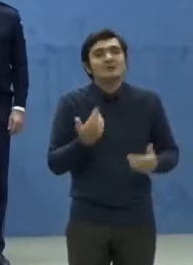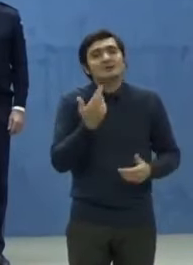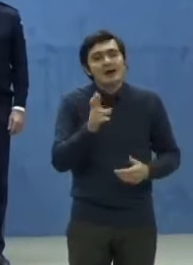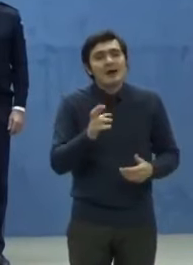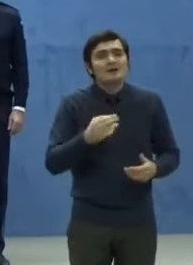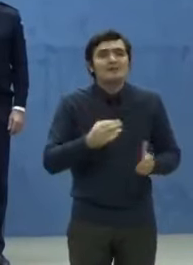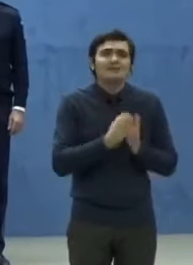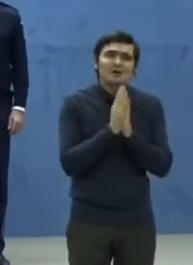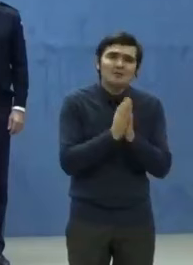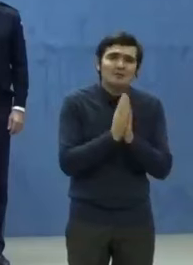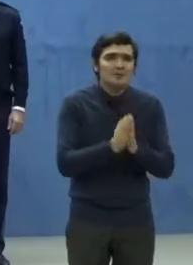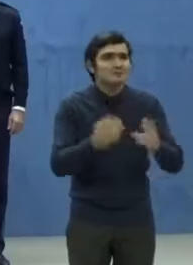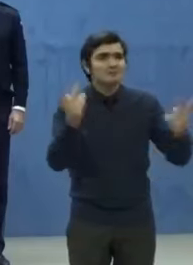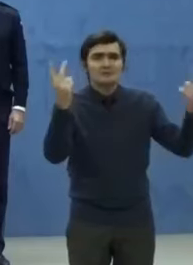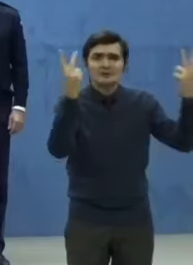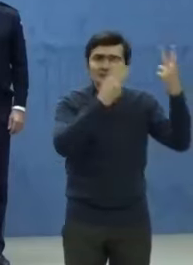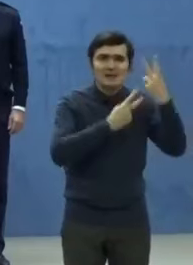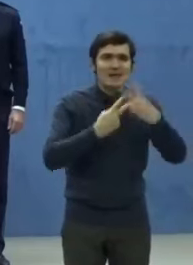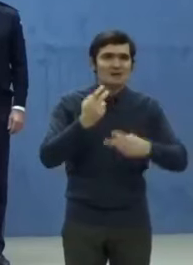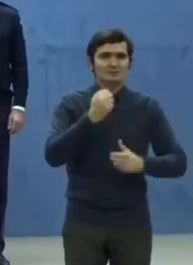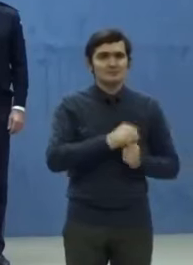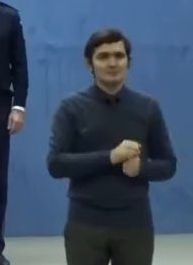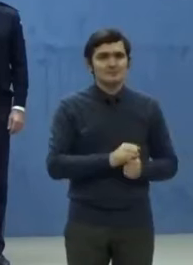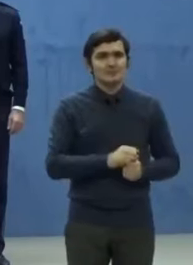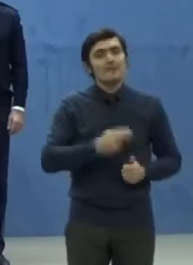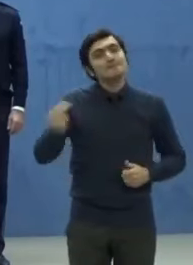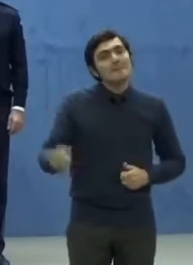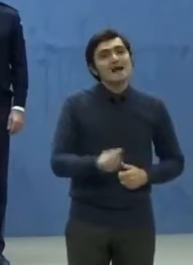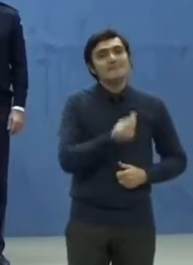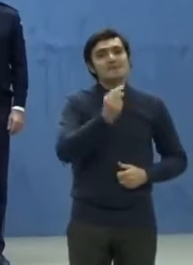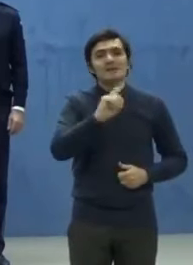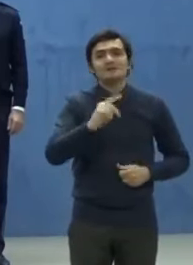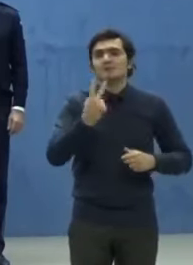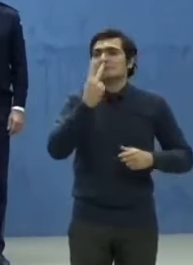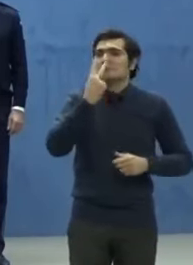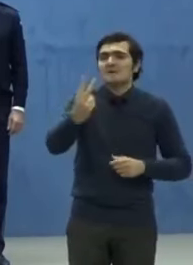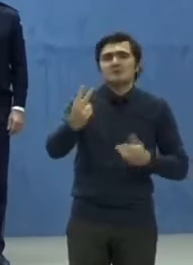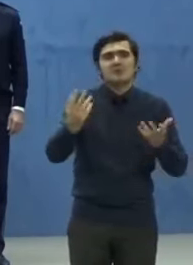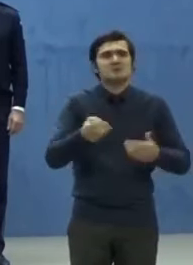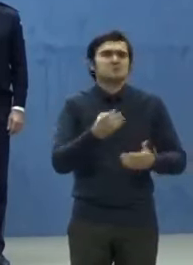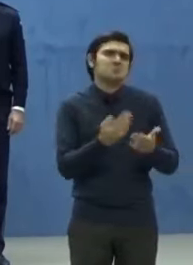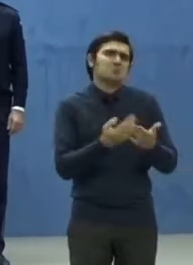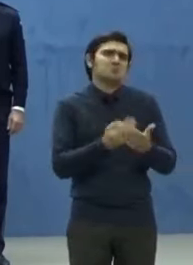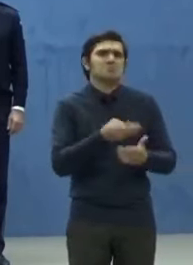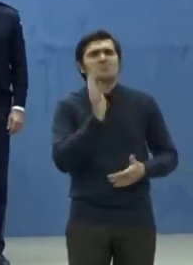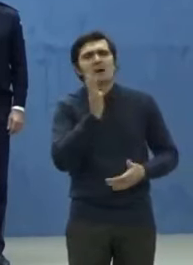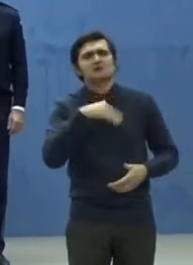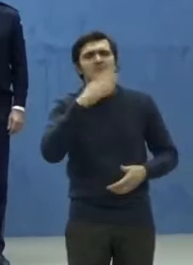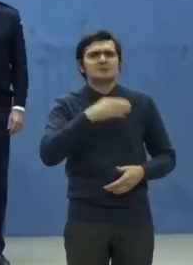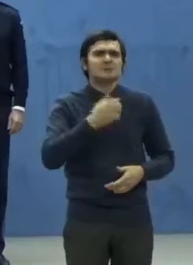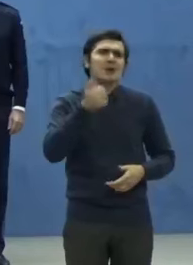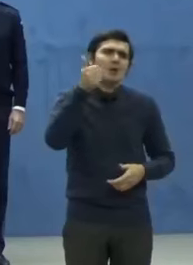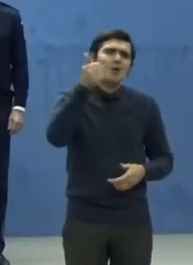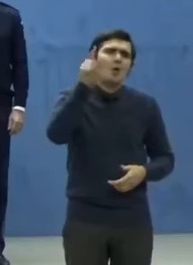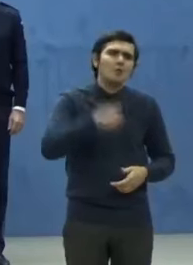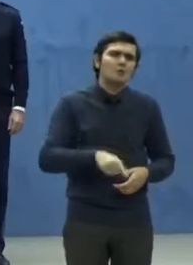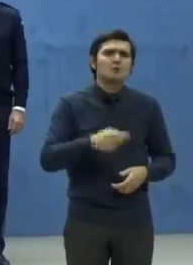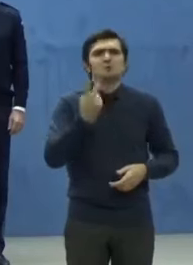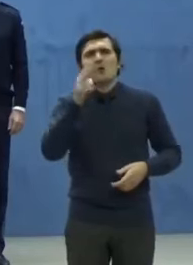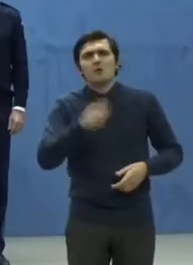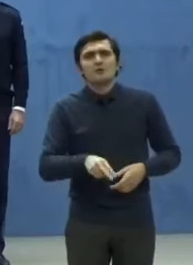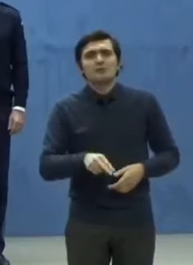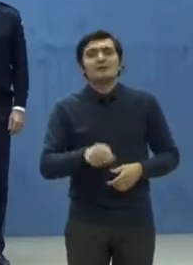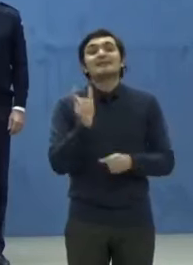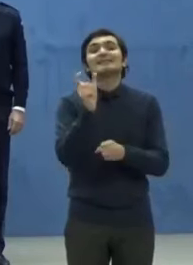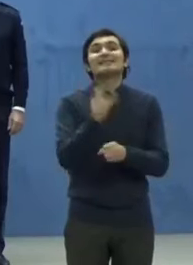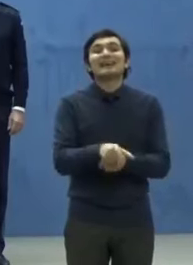rugăm să înțelegeți. Mai bine nu-i vedeți pentru 14 zile, o lună, două, decât